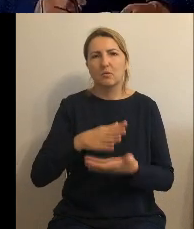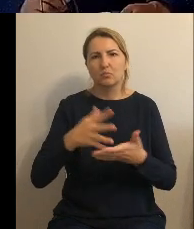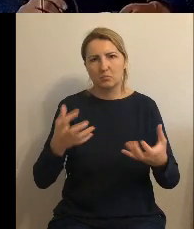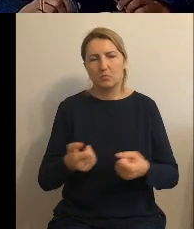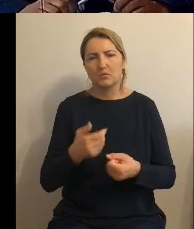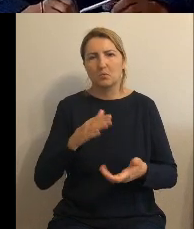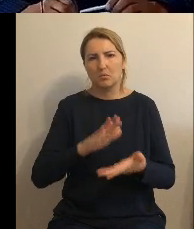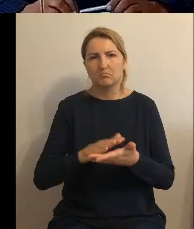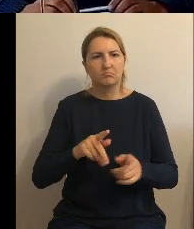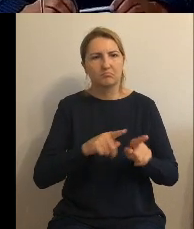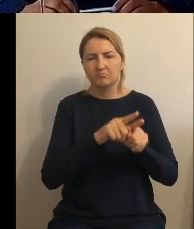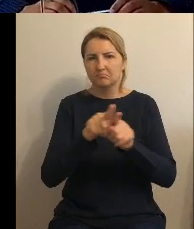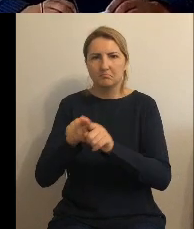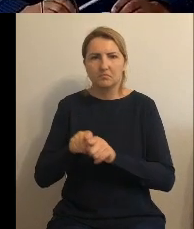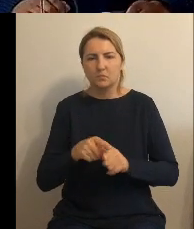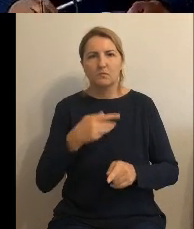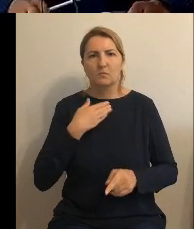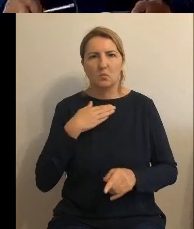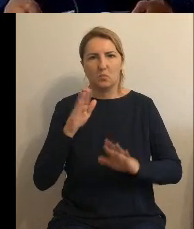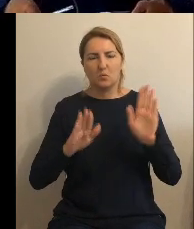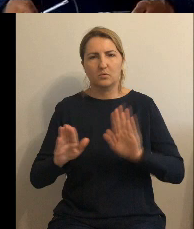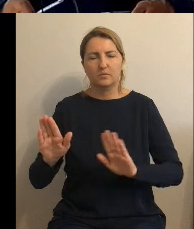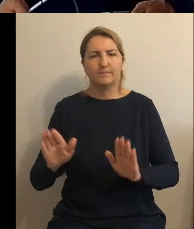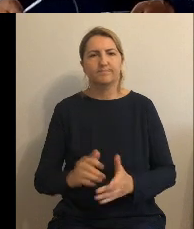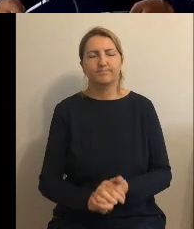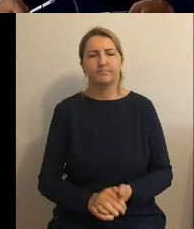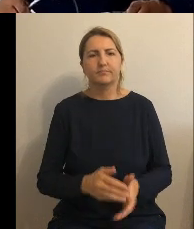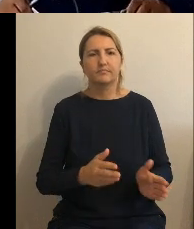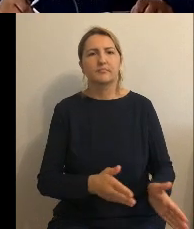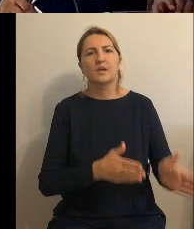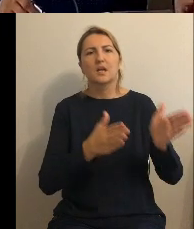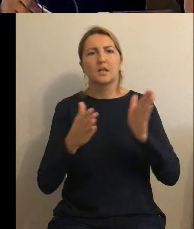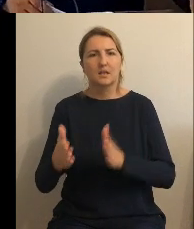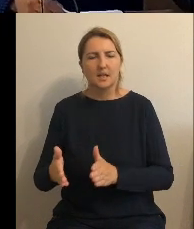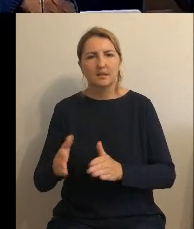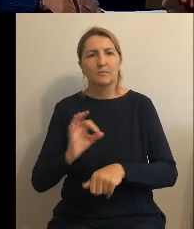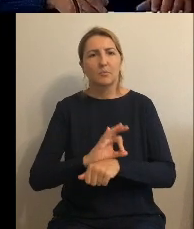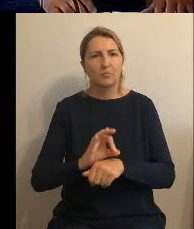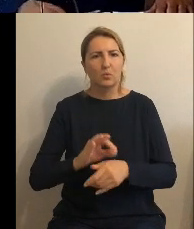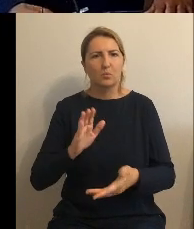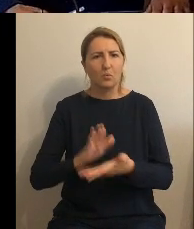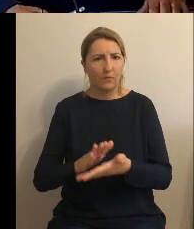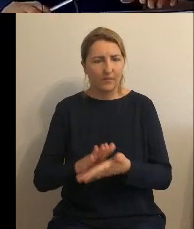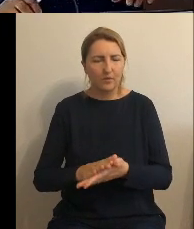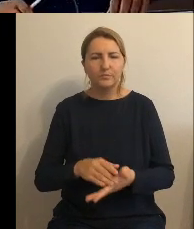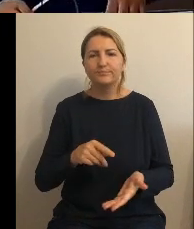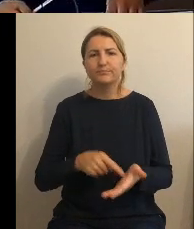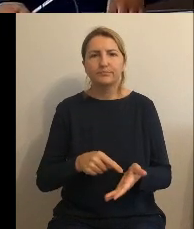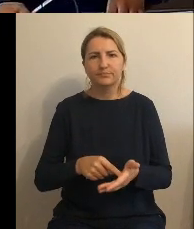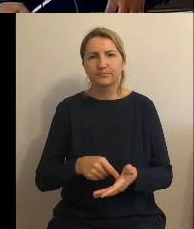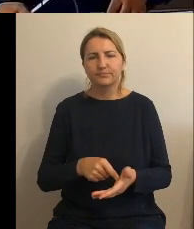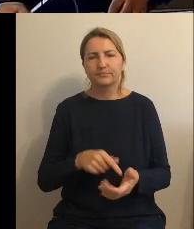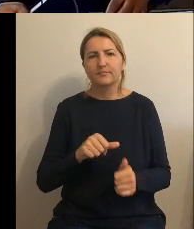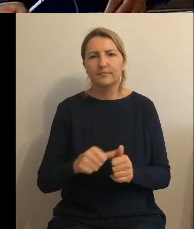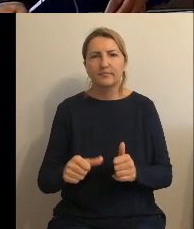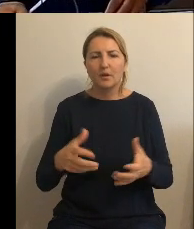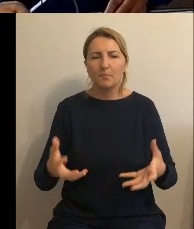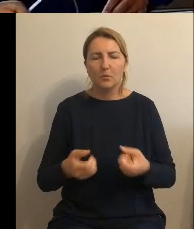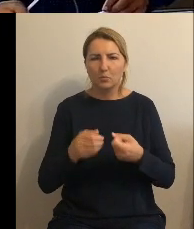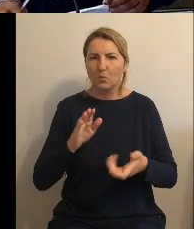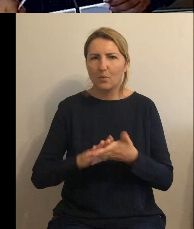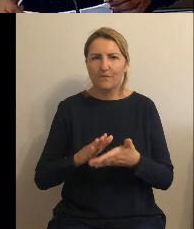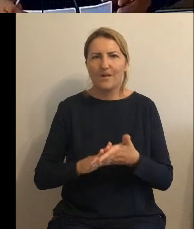Kolejnym projektem uchwały, który będziemy dzisiaj procedować jest podjęcie uchwały w sprawie przystąpienia